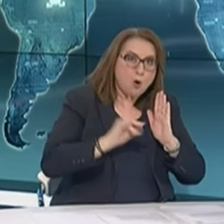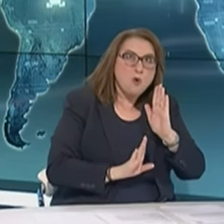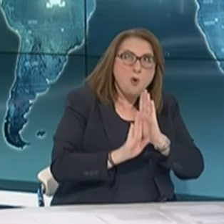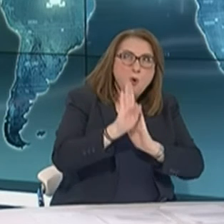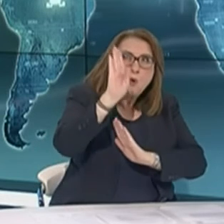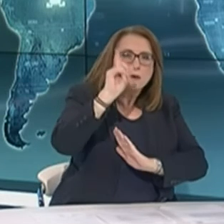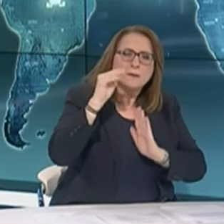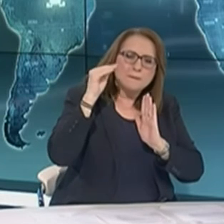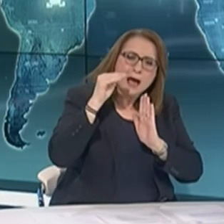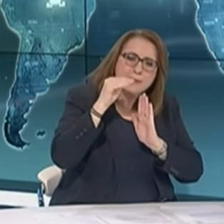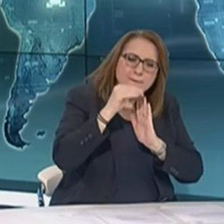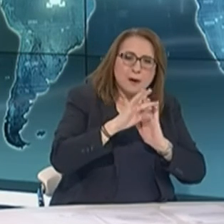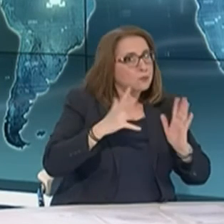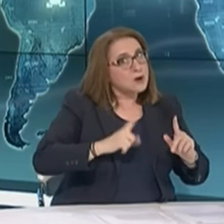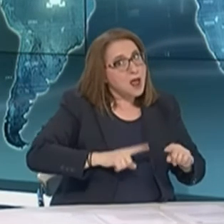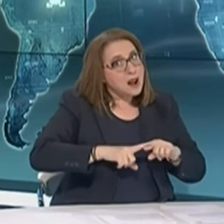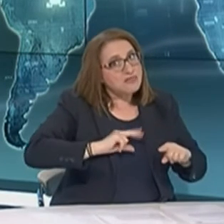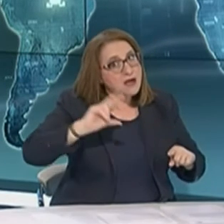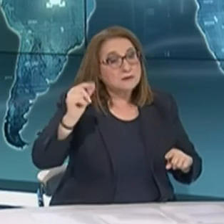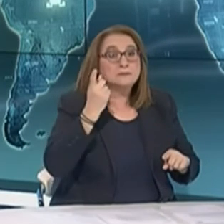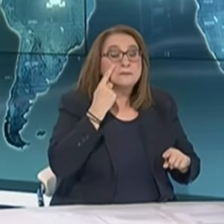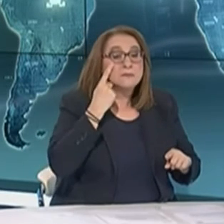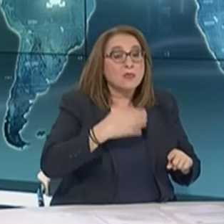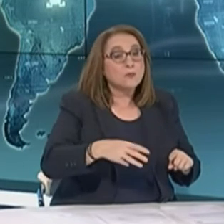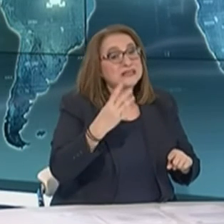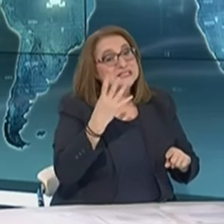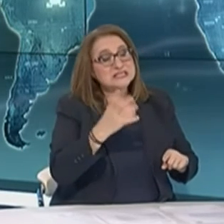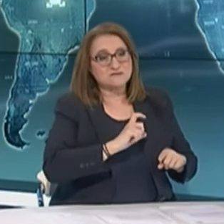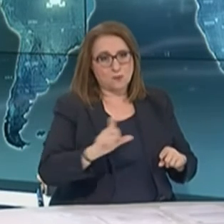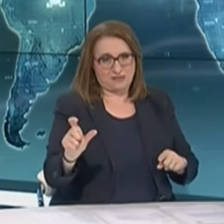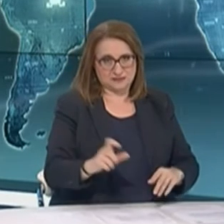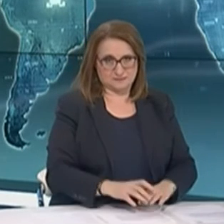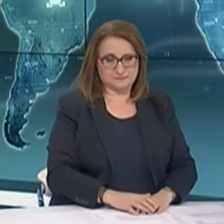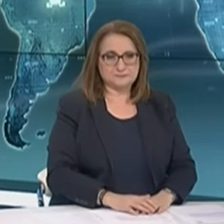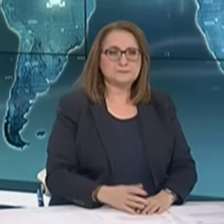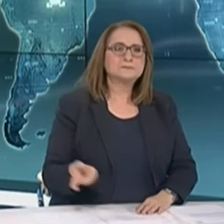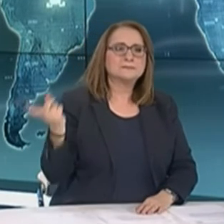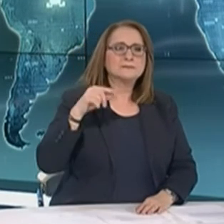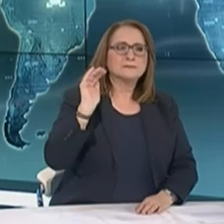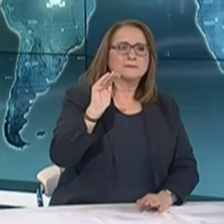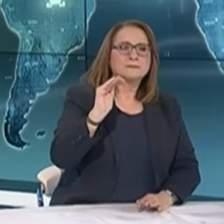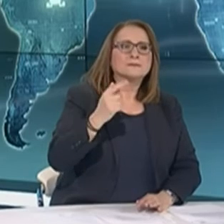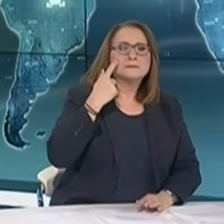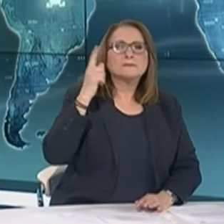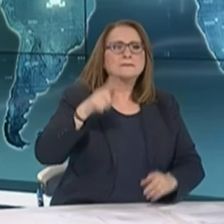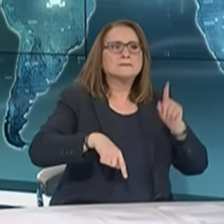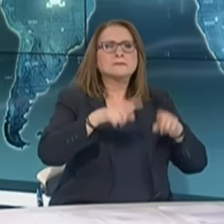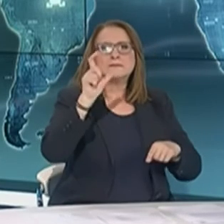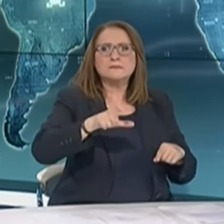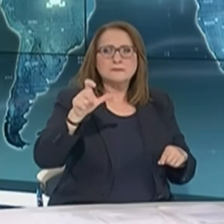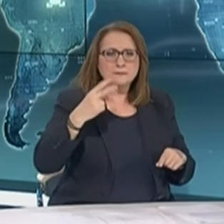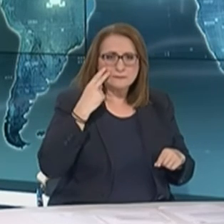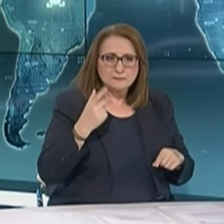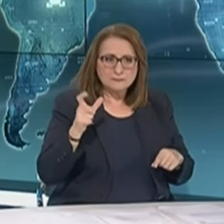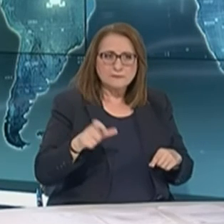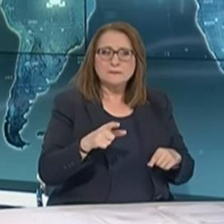Κύριε Σιώδρα, θα θέλω να σας ρωτήσω τα ποιοτικά χαρακτηριστικά των ατόμων που νοσούν βαριά από κορονοϊό στη χώρα μας. Μας